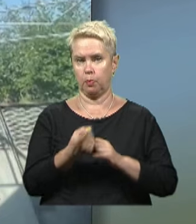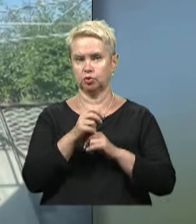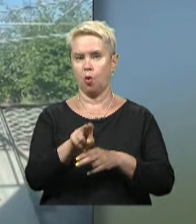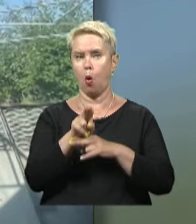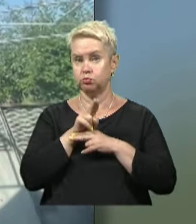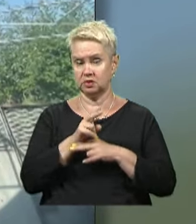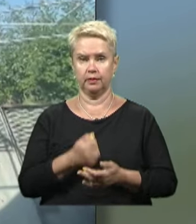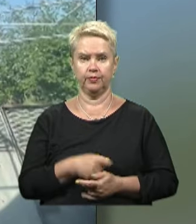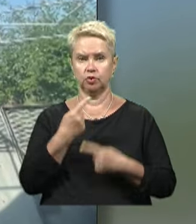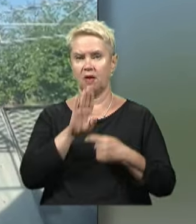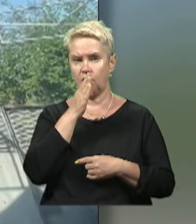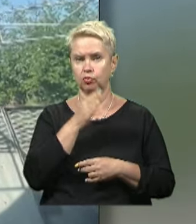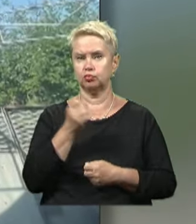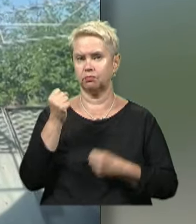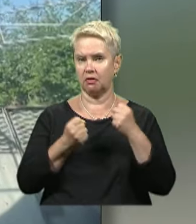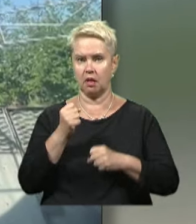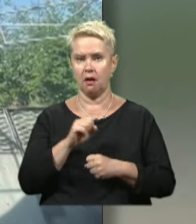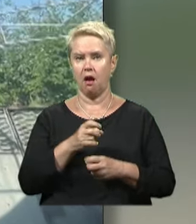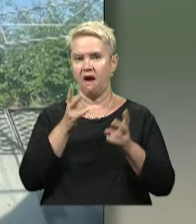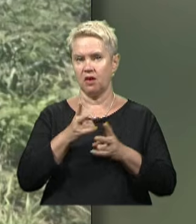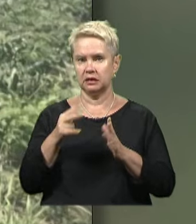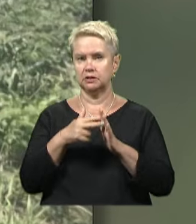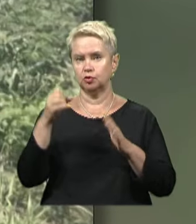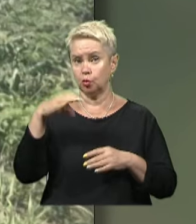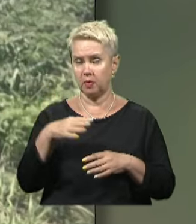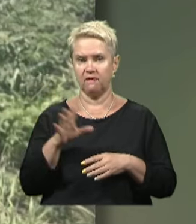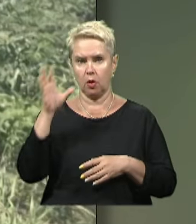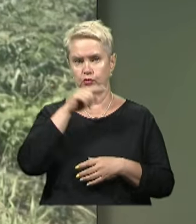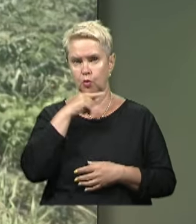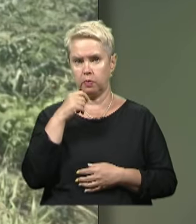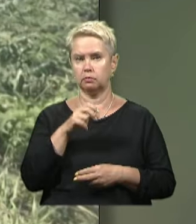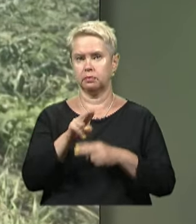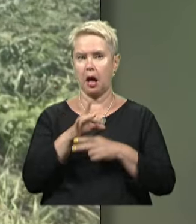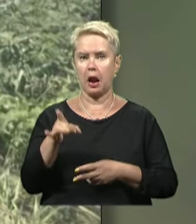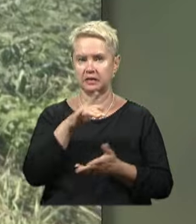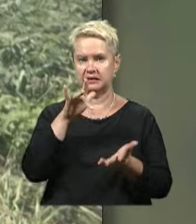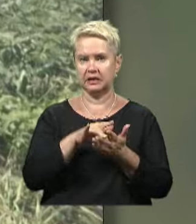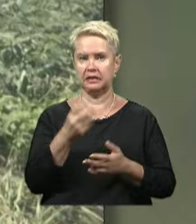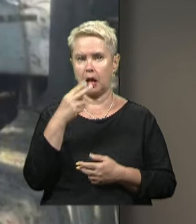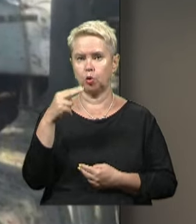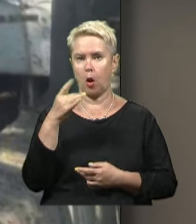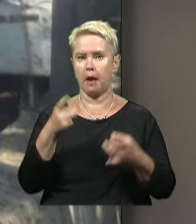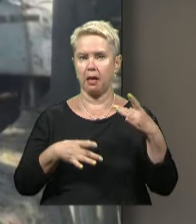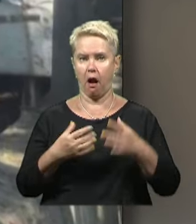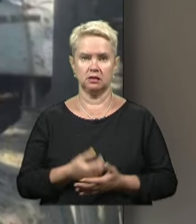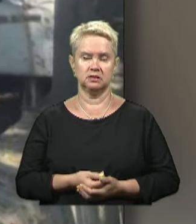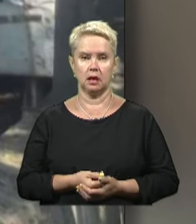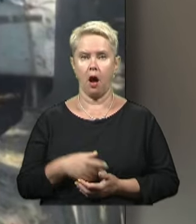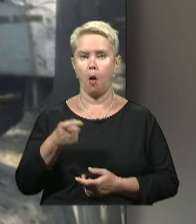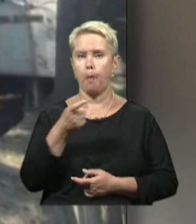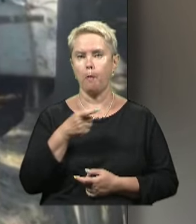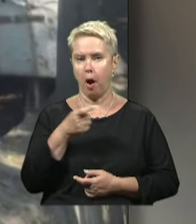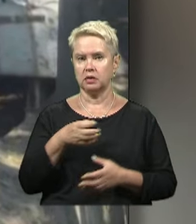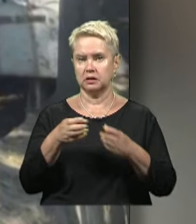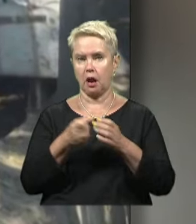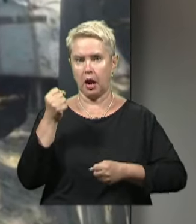артобстрілу. Через ворожу атаку у місті аварійні знеструмлення. Вночі ж окупанти атакували райцентр трьома дронами камікадзе, а по Марганецькій